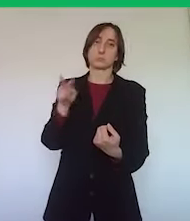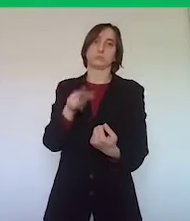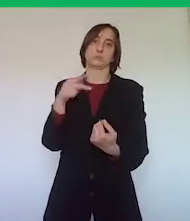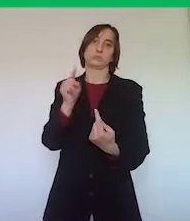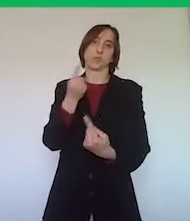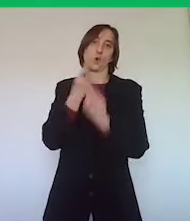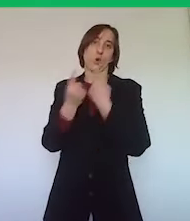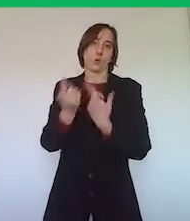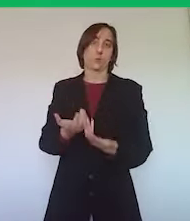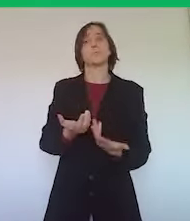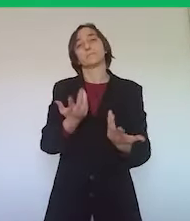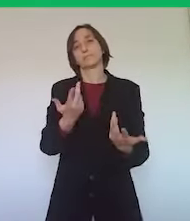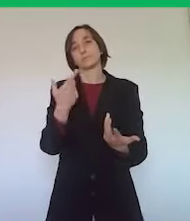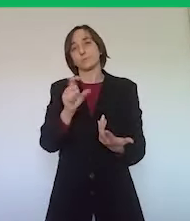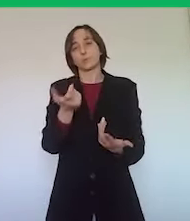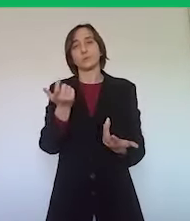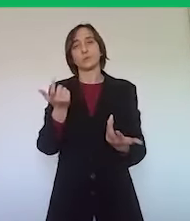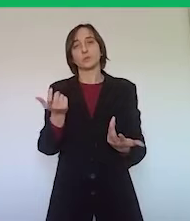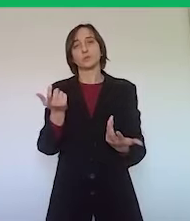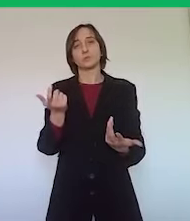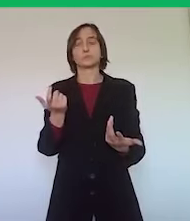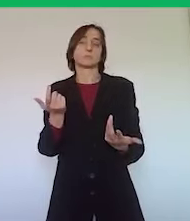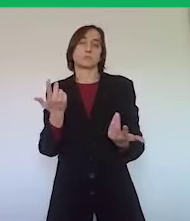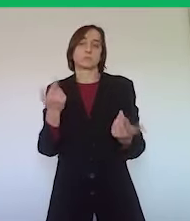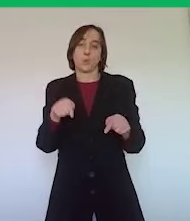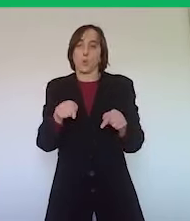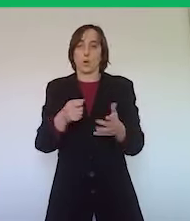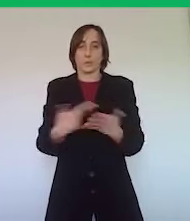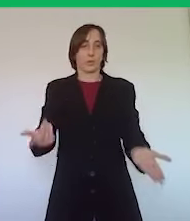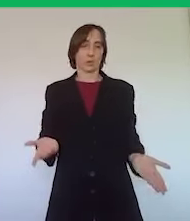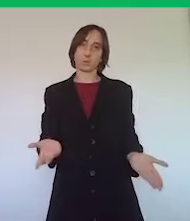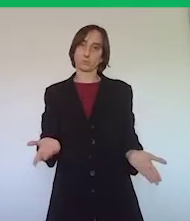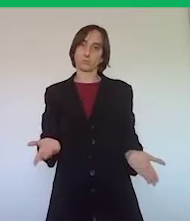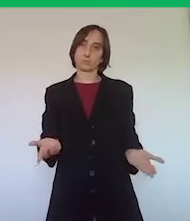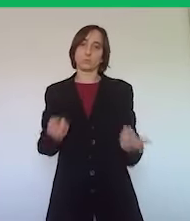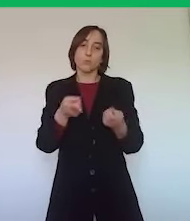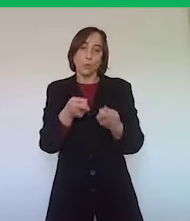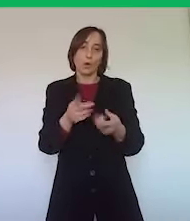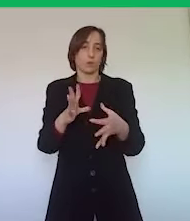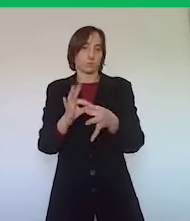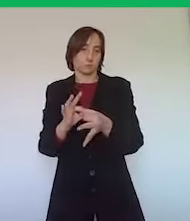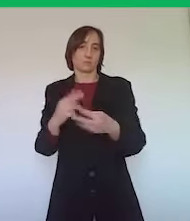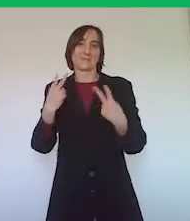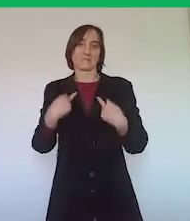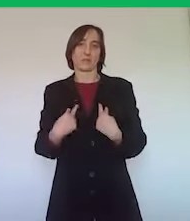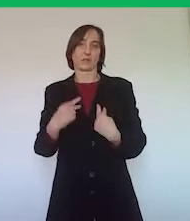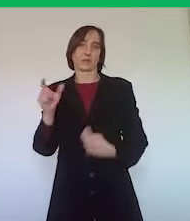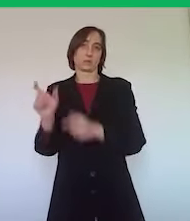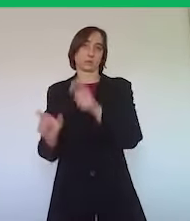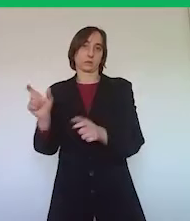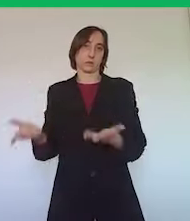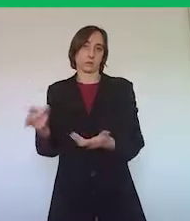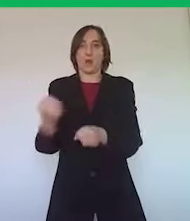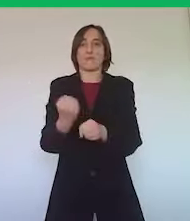il colloquio stesso, perché naturalmente stiamo parlando di una cosa importante che riguarda la vita delle